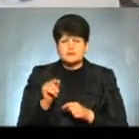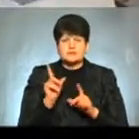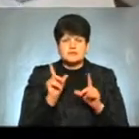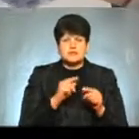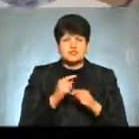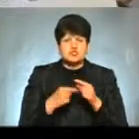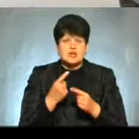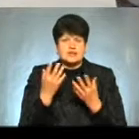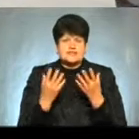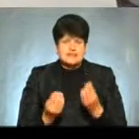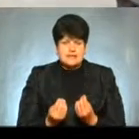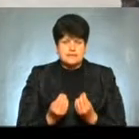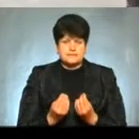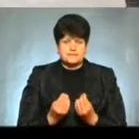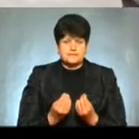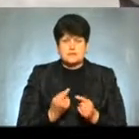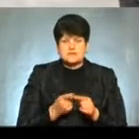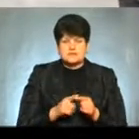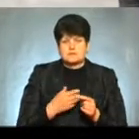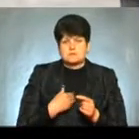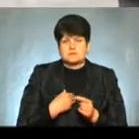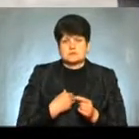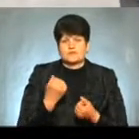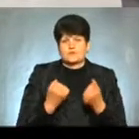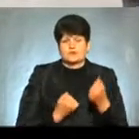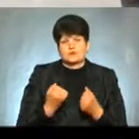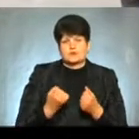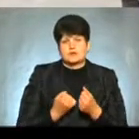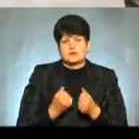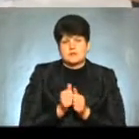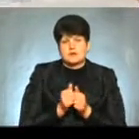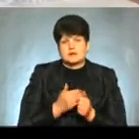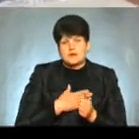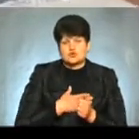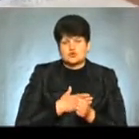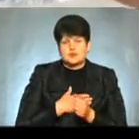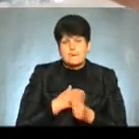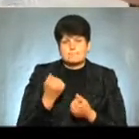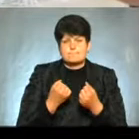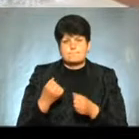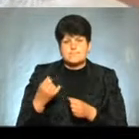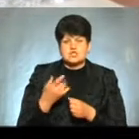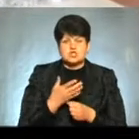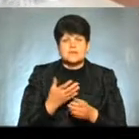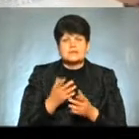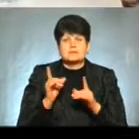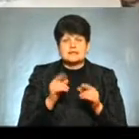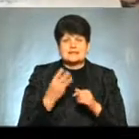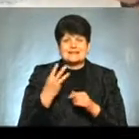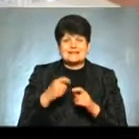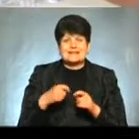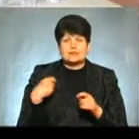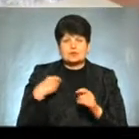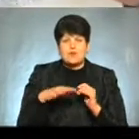Оце ми стоїмо з водієм на фоні нашої санітарної машини, якій ми виїжджали в 300-кілометрову зону І